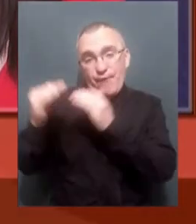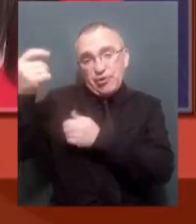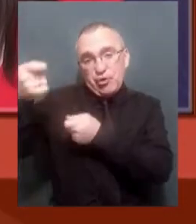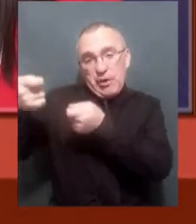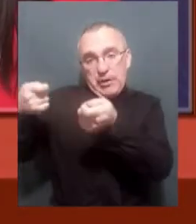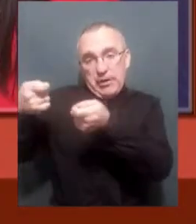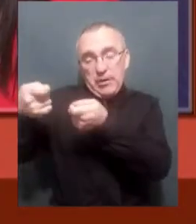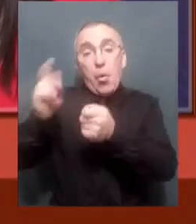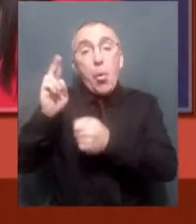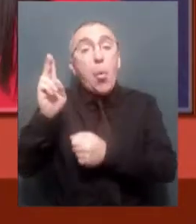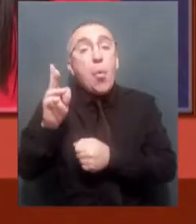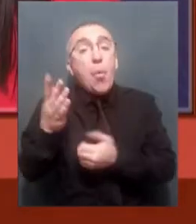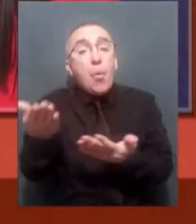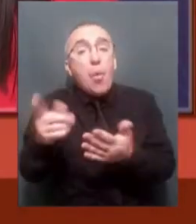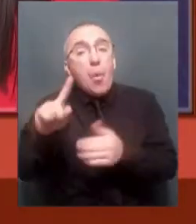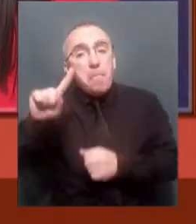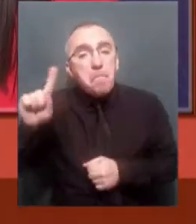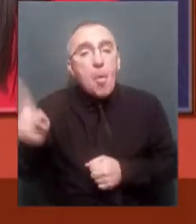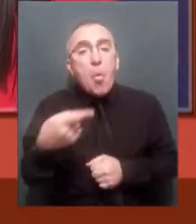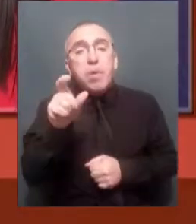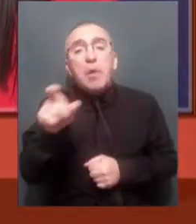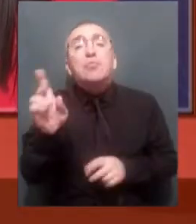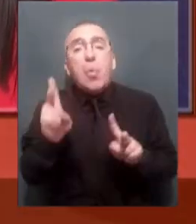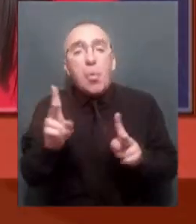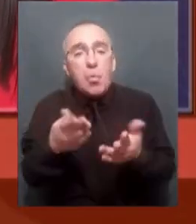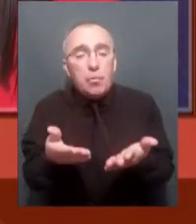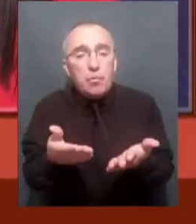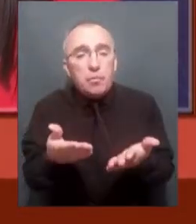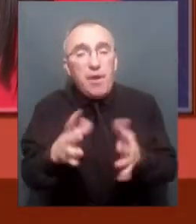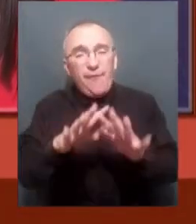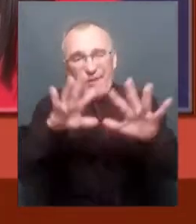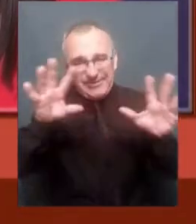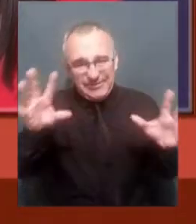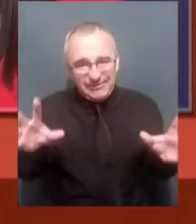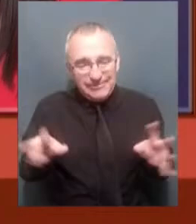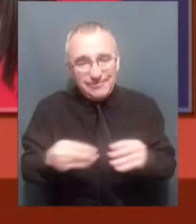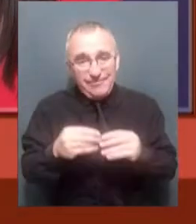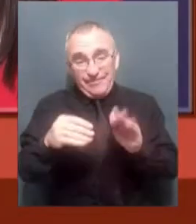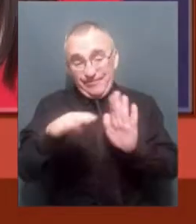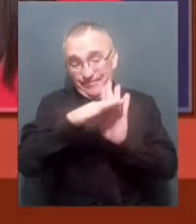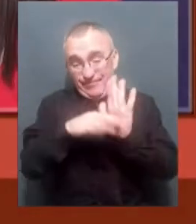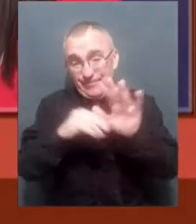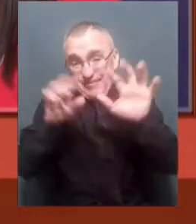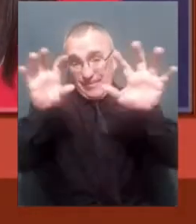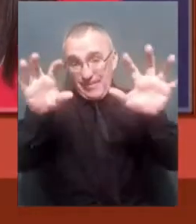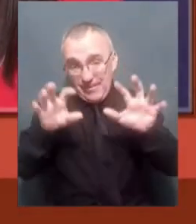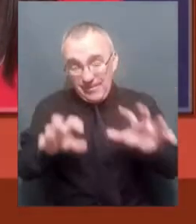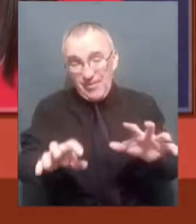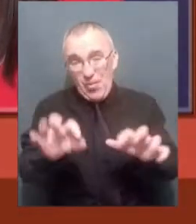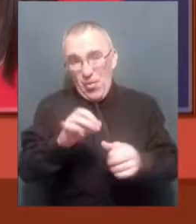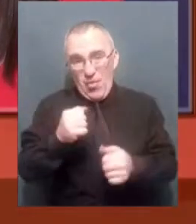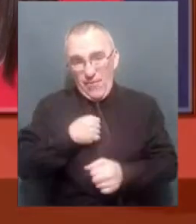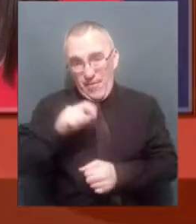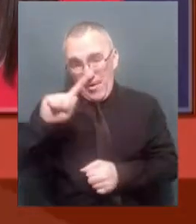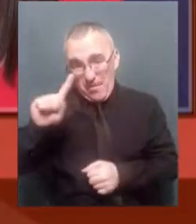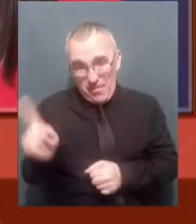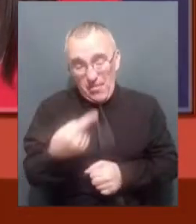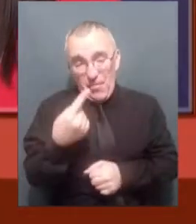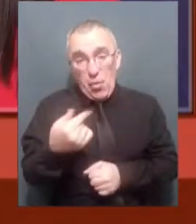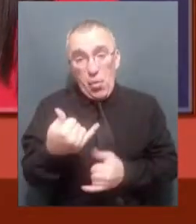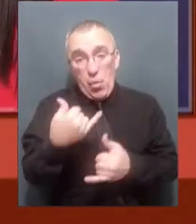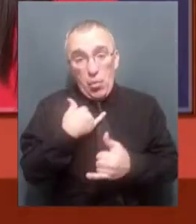Кого, власне, мобілізують? Ну, взагалі, згідно закону про військовобой за Київську службу, мобілізації у нас